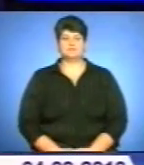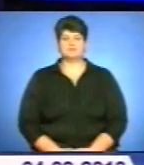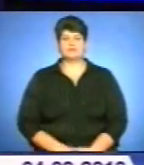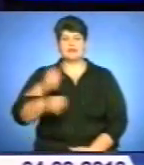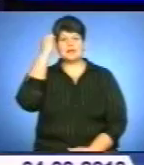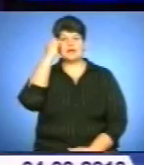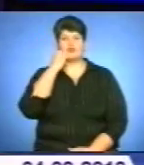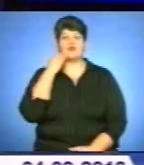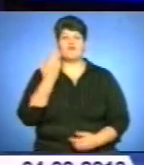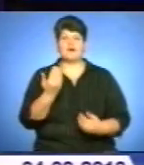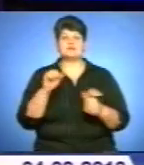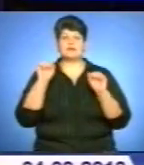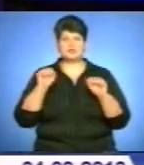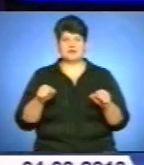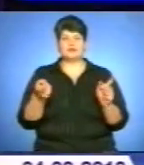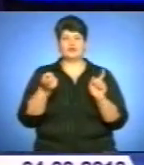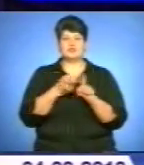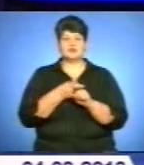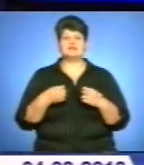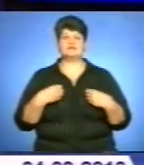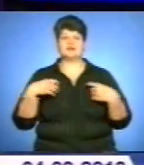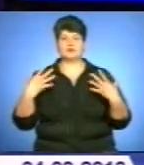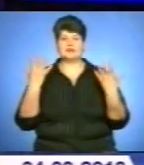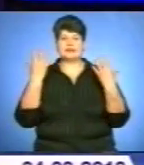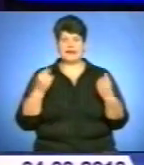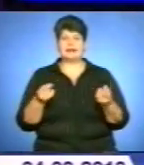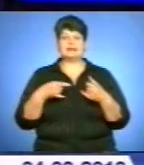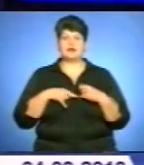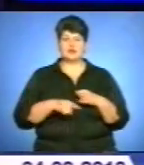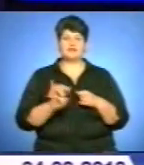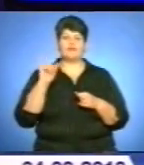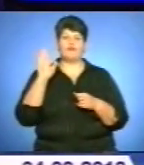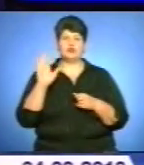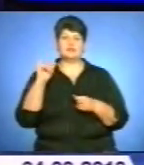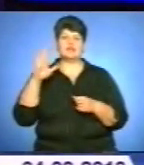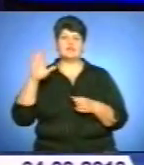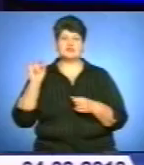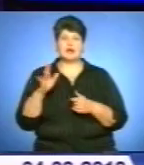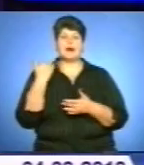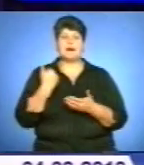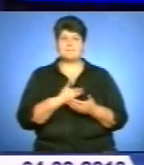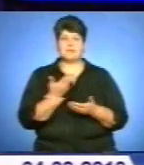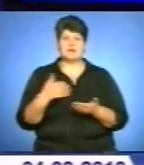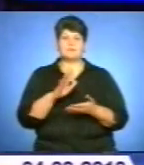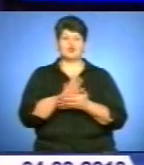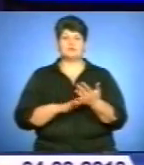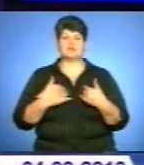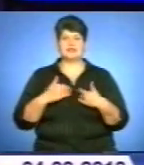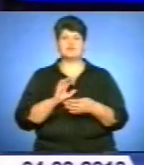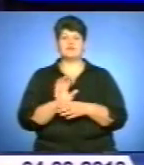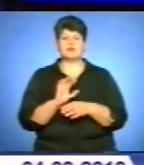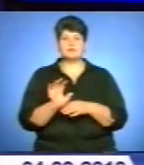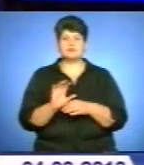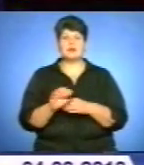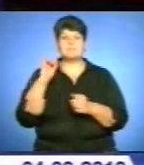Дякуємо вам за можливість долучитися до святкування Дня народження Володимира Івасюка. А ми продовжуємо наш випуск. Пам'ять